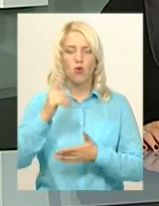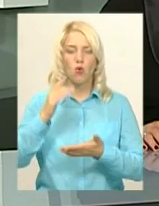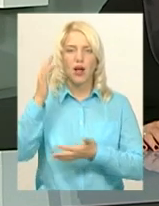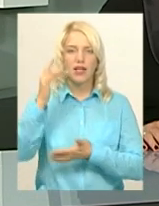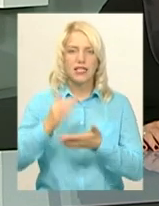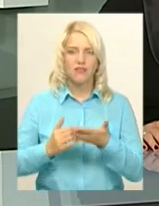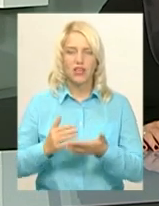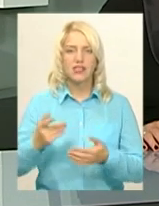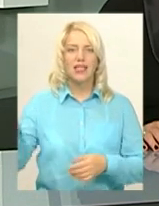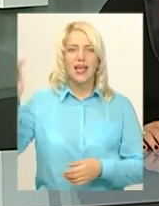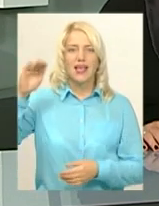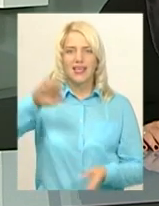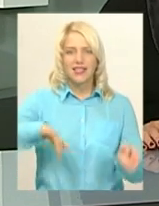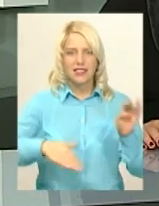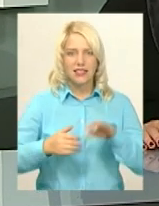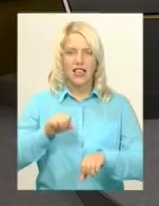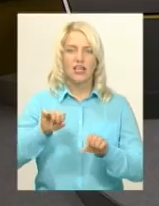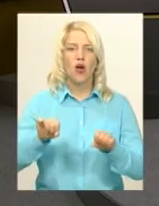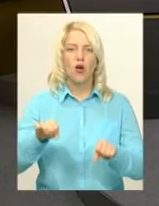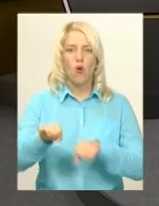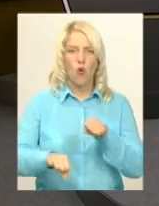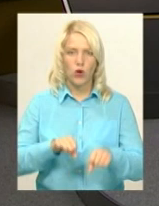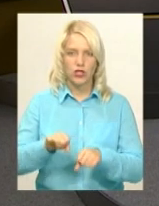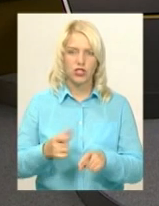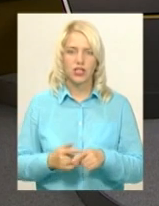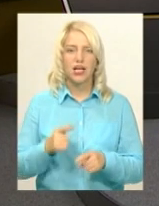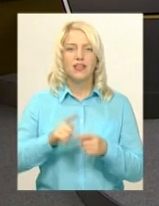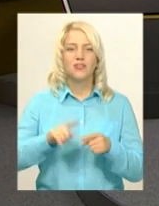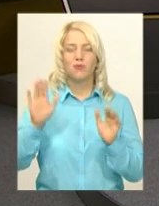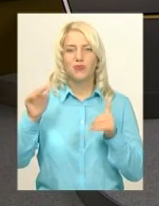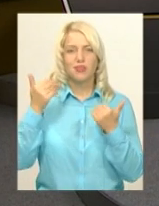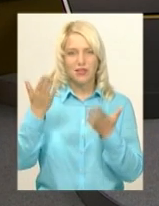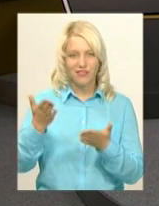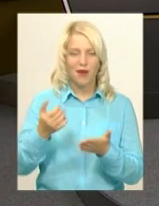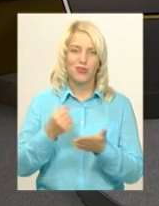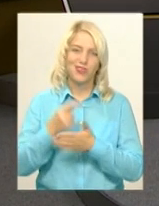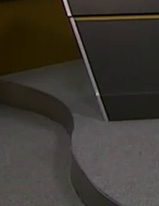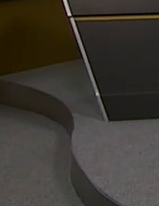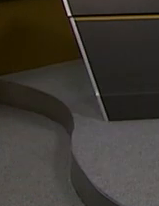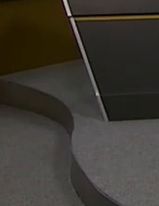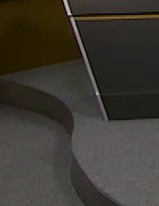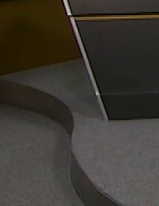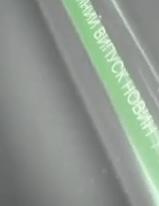гонщик» та «Активний гонщик». На цьому ми з вами прощаємося. До наступної зустрічі.